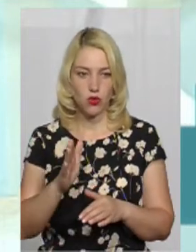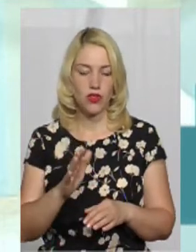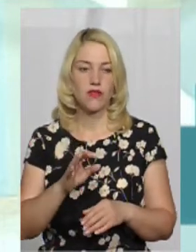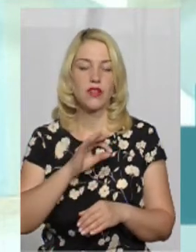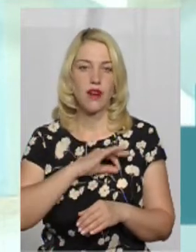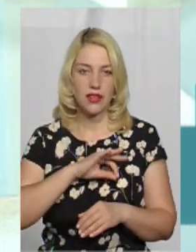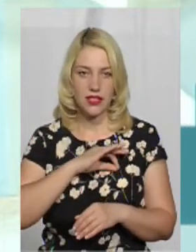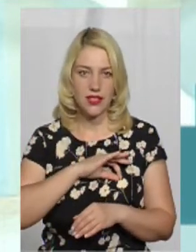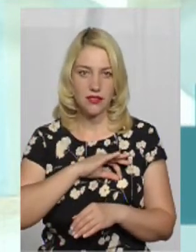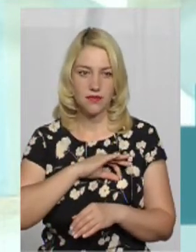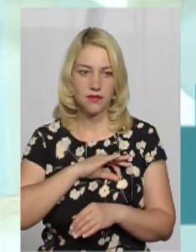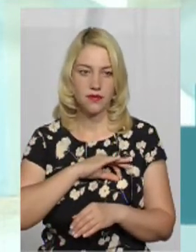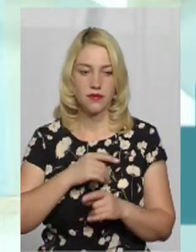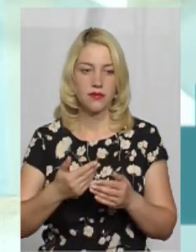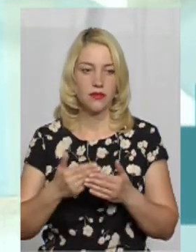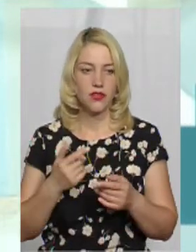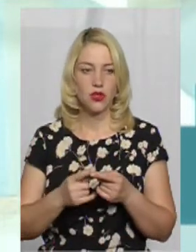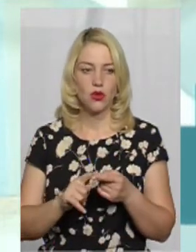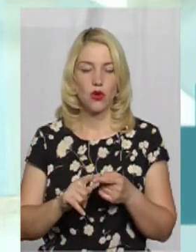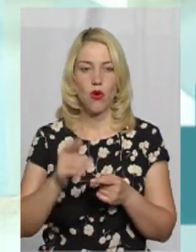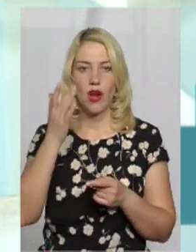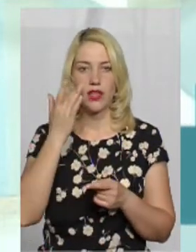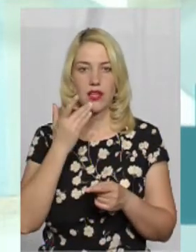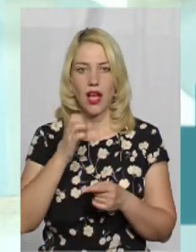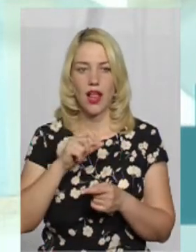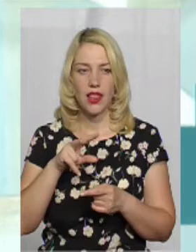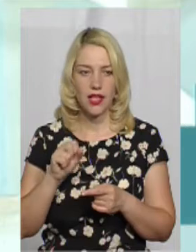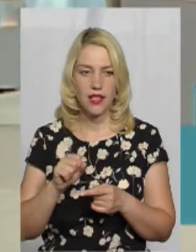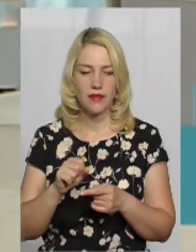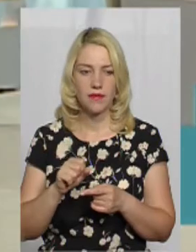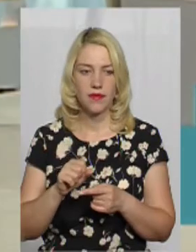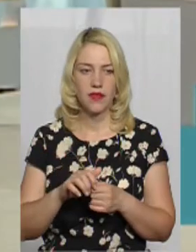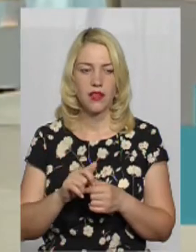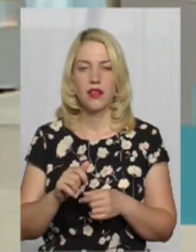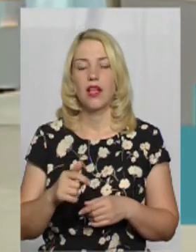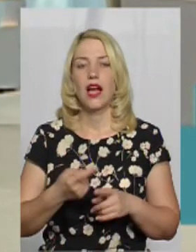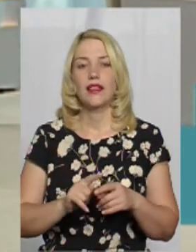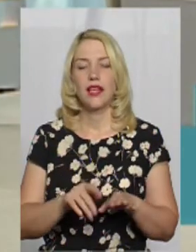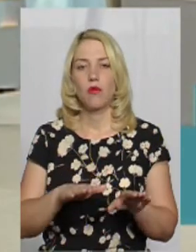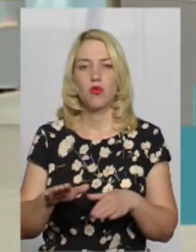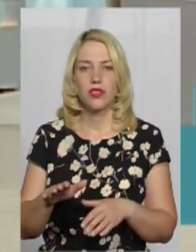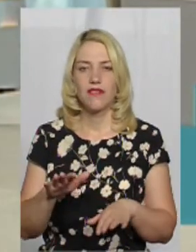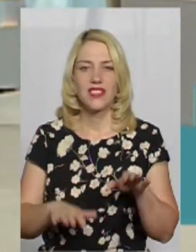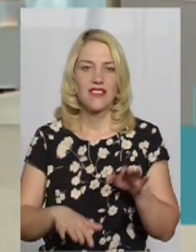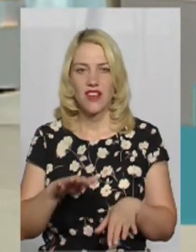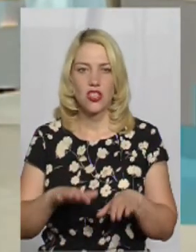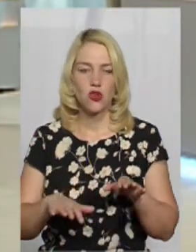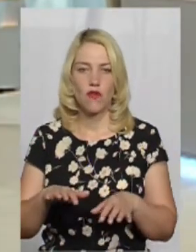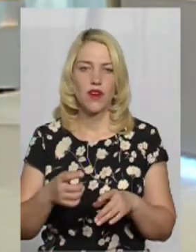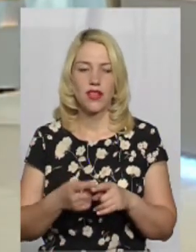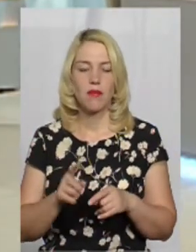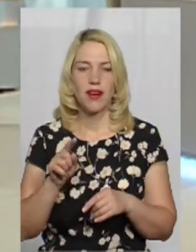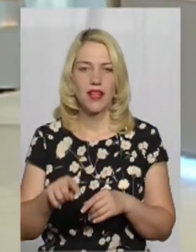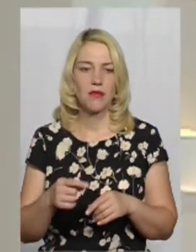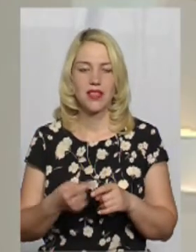вживатися, я так думаю, і від цього ведуться, однак не на постійній основі. А тих пунктів зважування, принаймні тих,